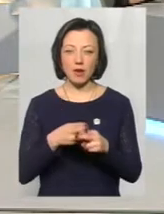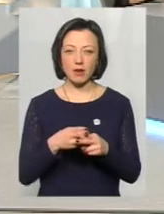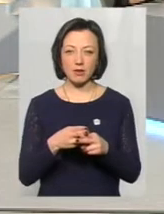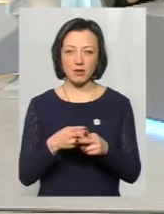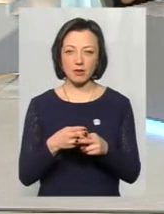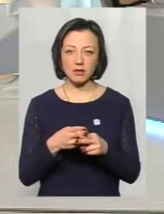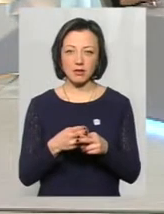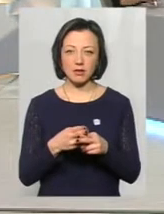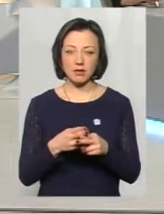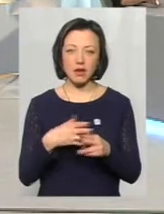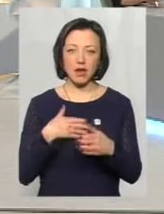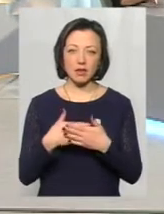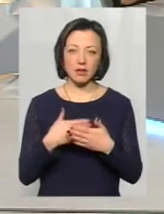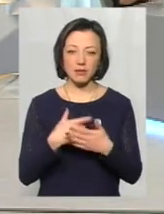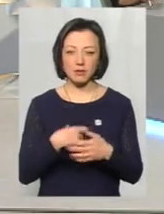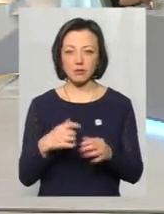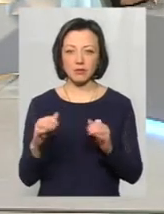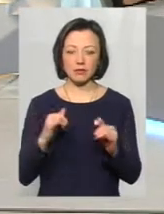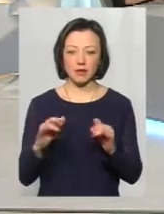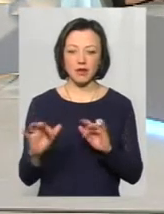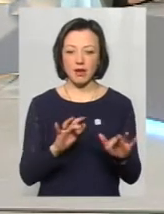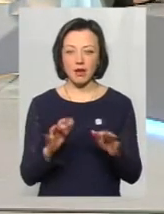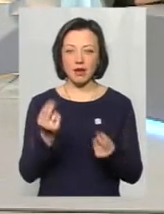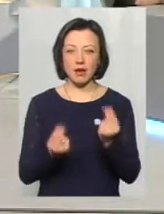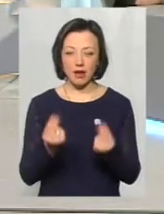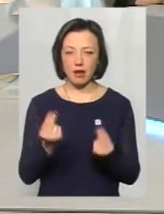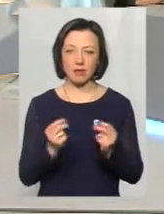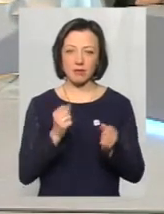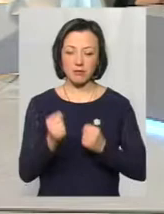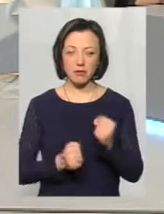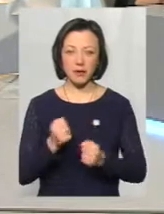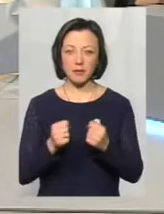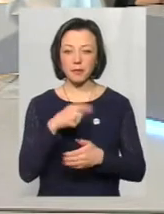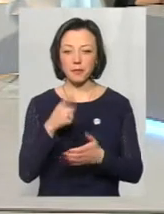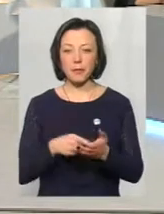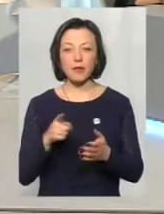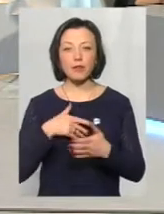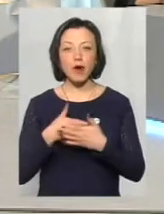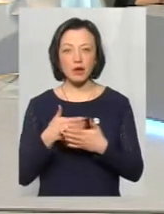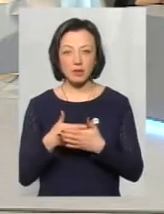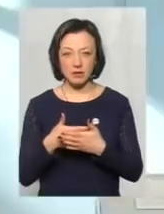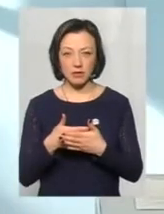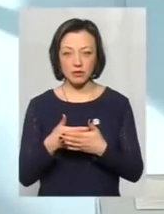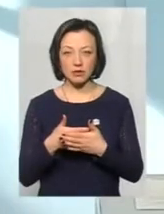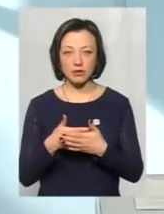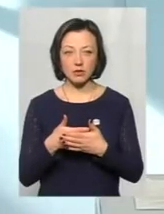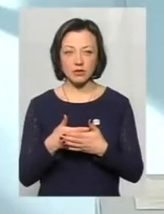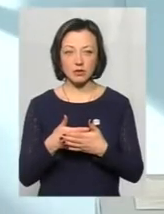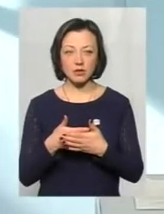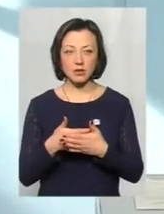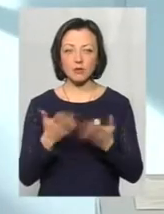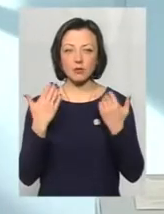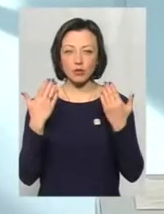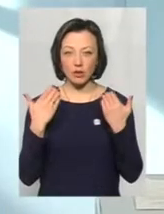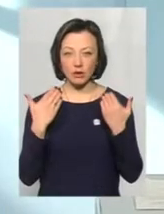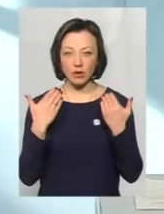Адже вони там активно себе поводять, грають в сніжки? Так, щоб вони активно, по-перше, щоб був це активний